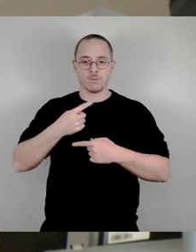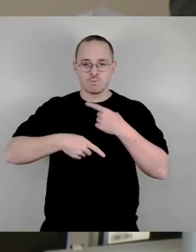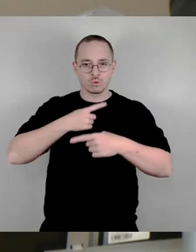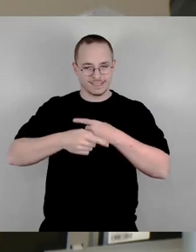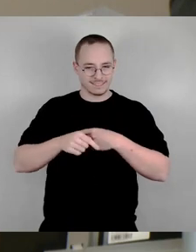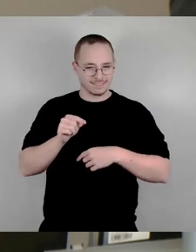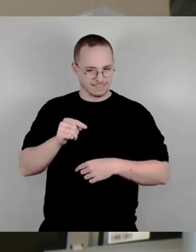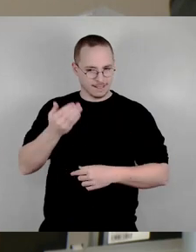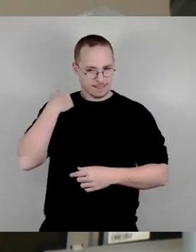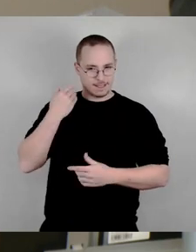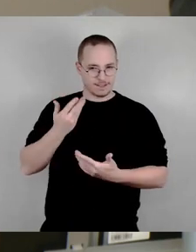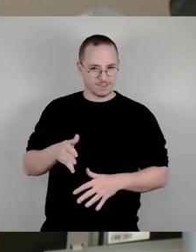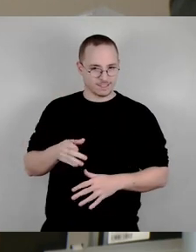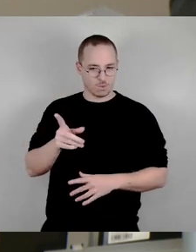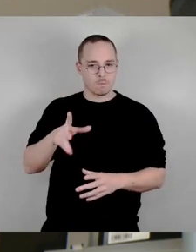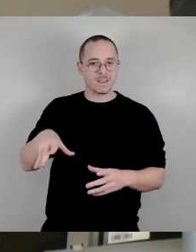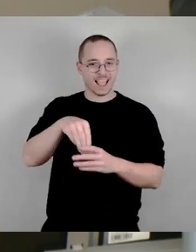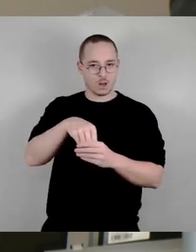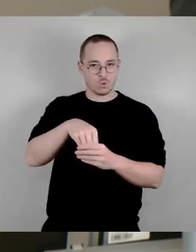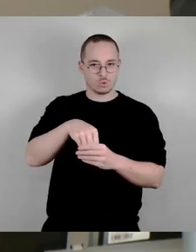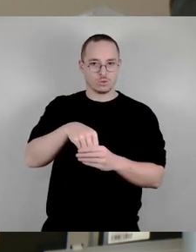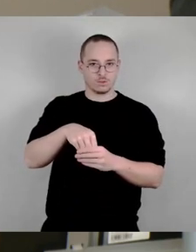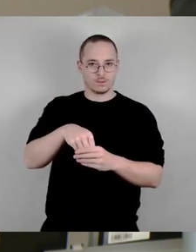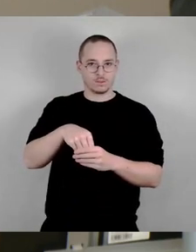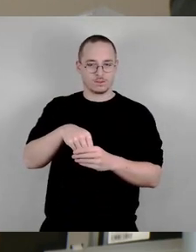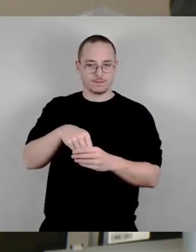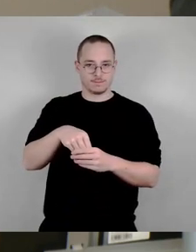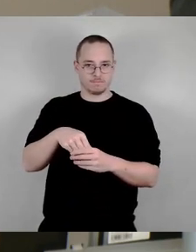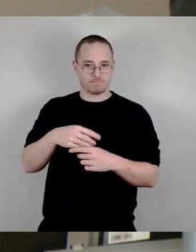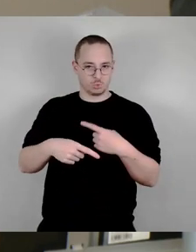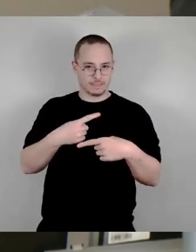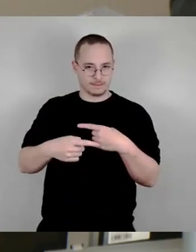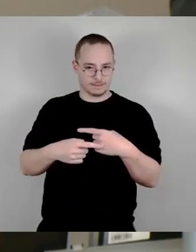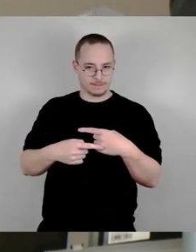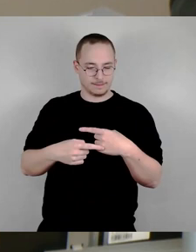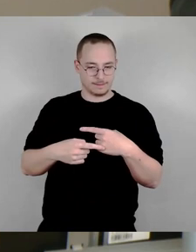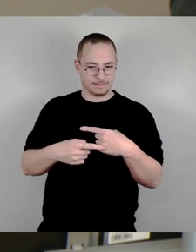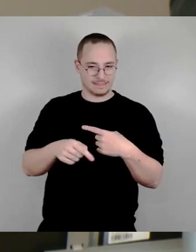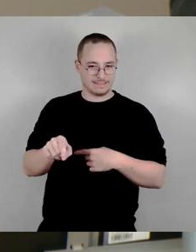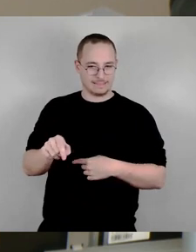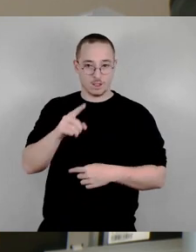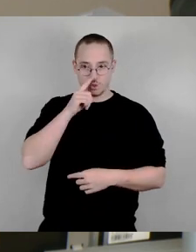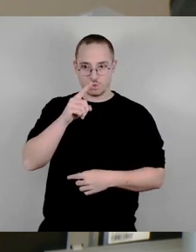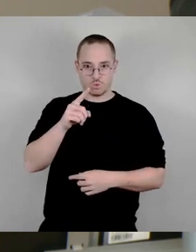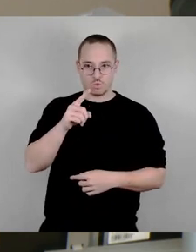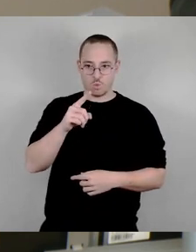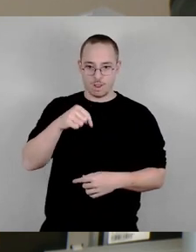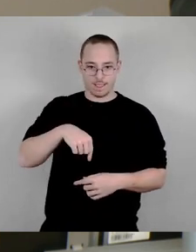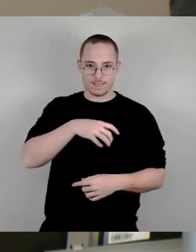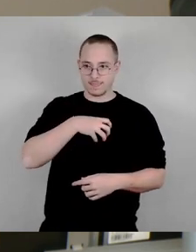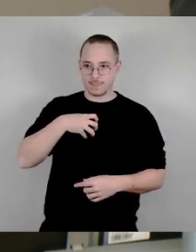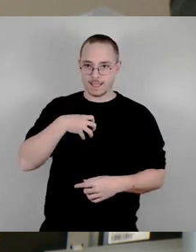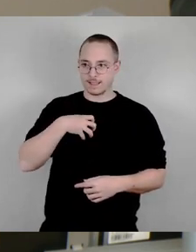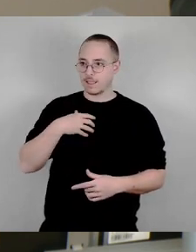Beteiligungsprozess, der war einzigartig für Dresden. Er war wirklich gut,